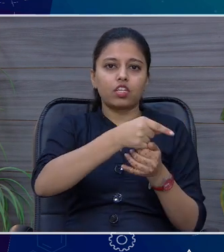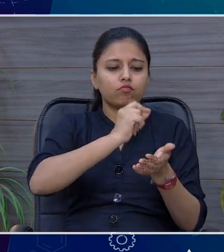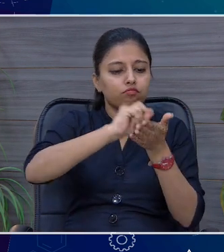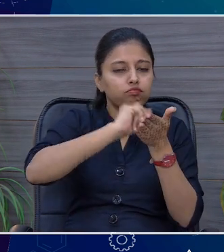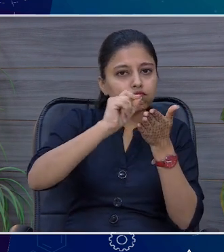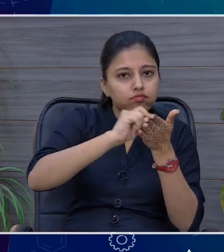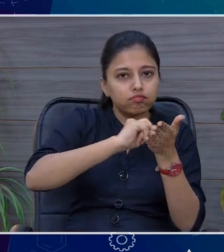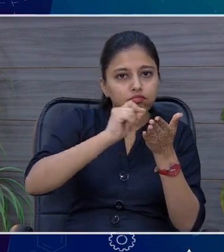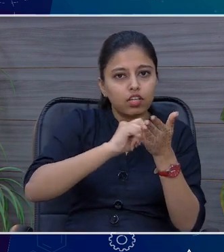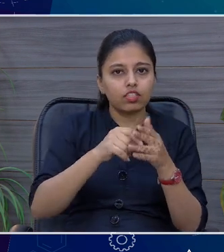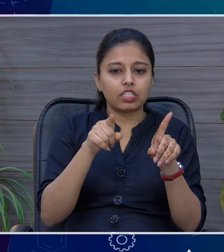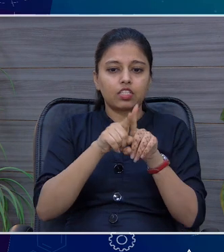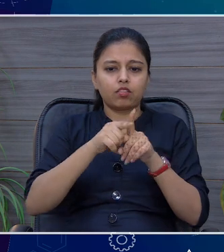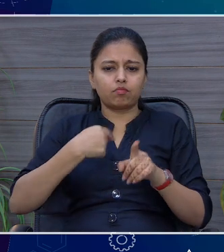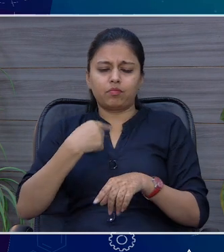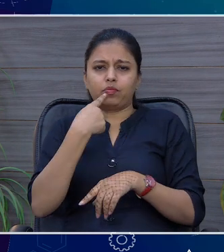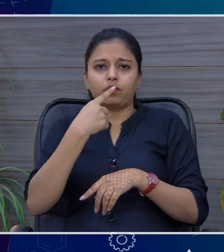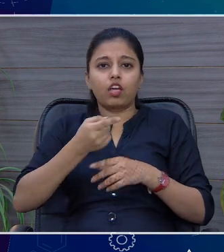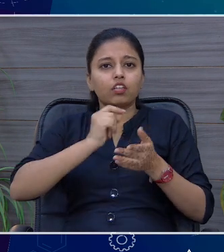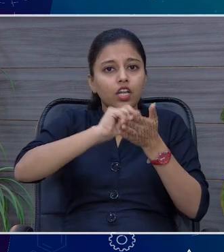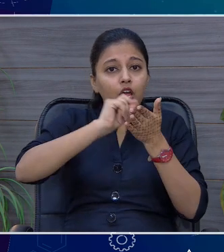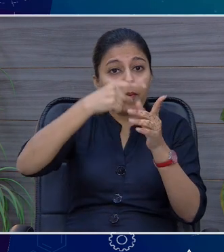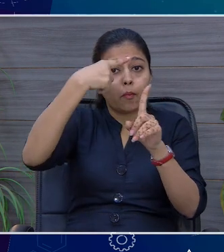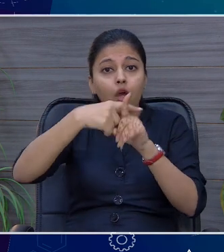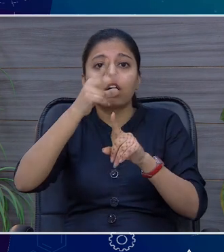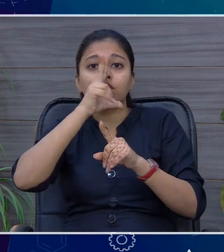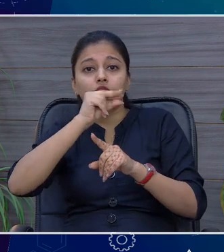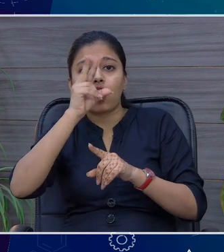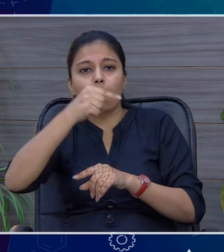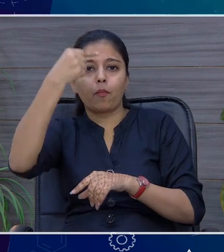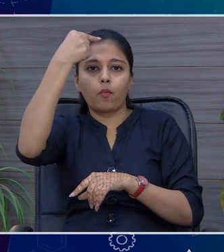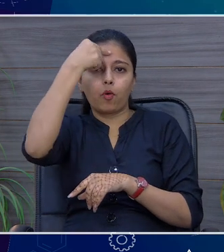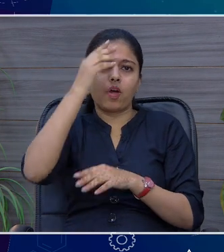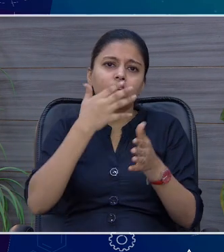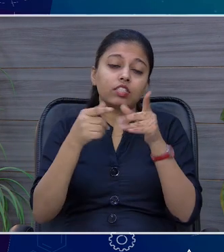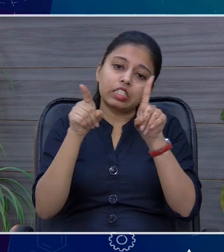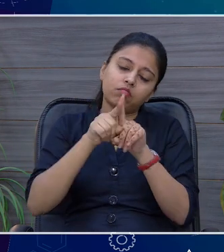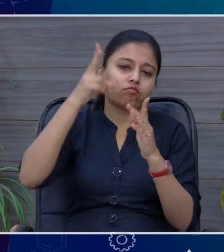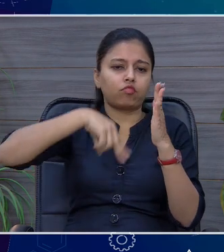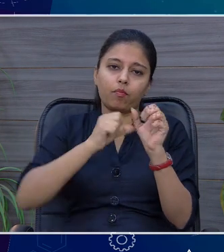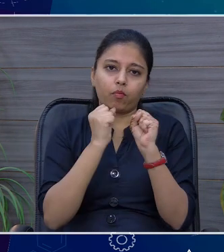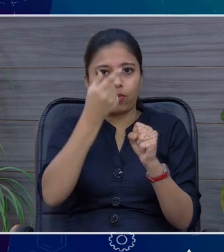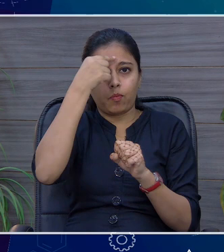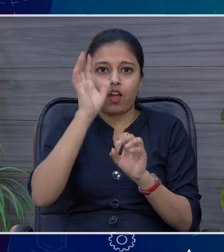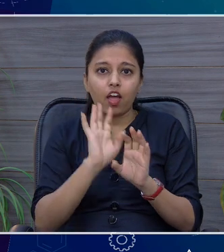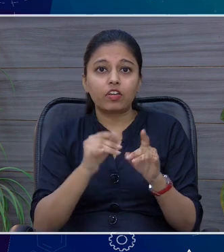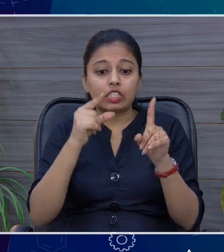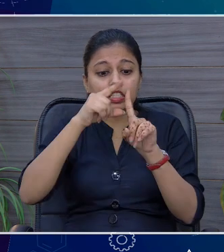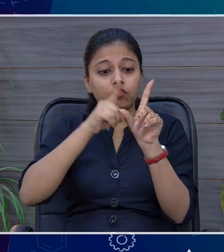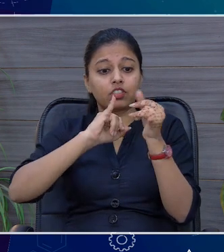हमने कहा कि लिखने और बोलने में जो परेशानिया होती है जाहिर सी बात है कि पढ़ने में भी होती है डिसलेक्सिया की